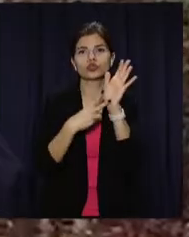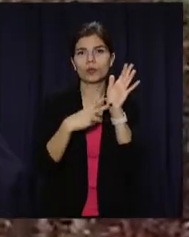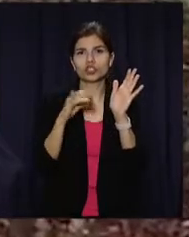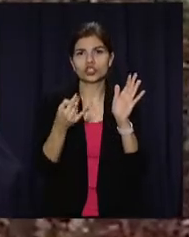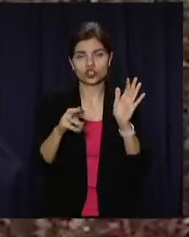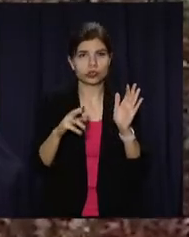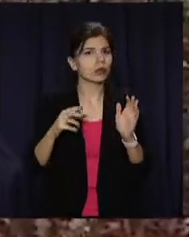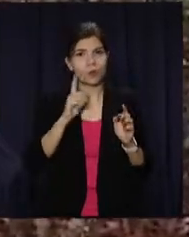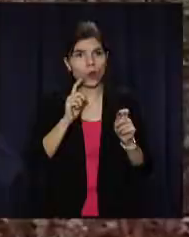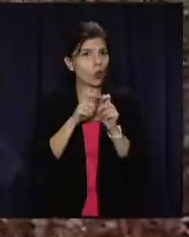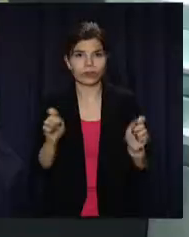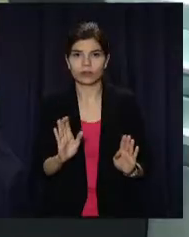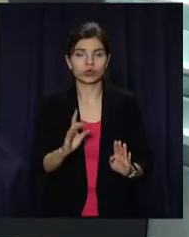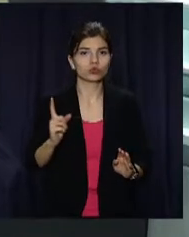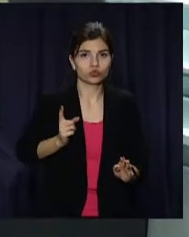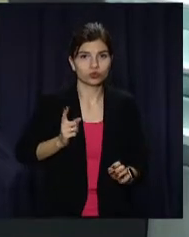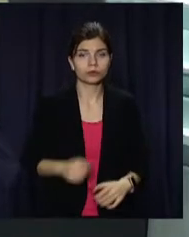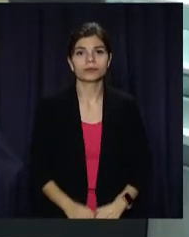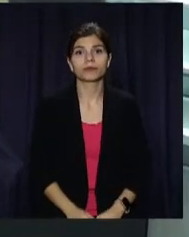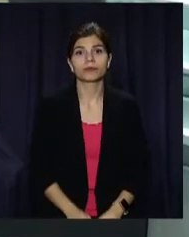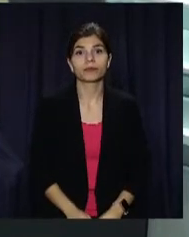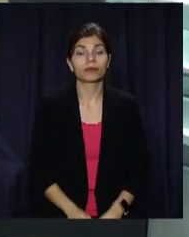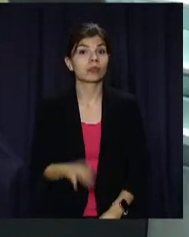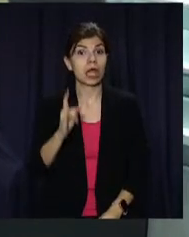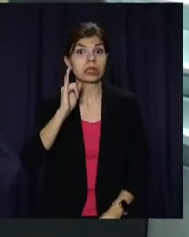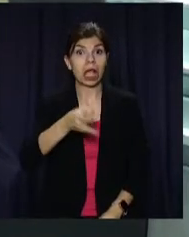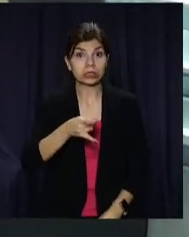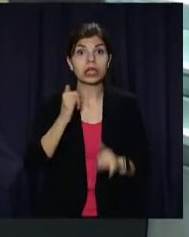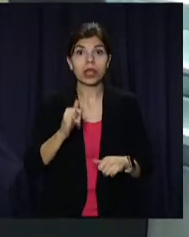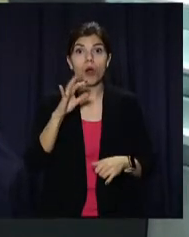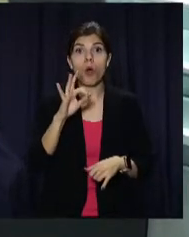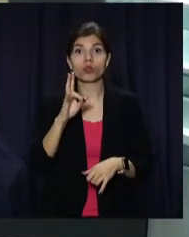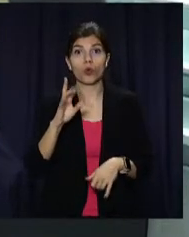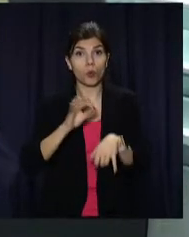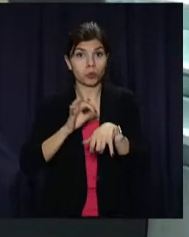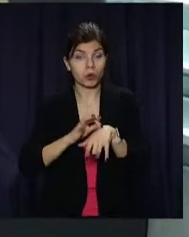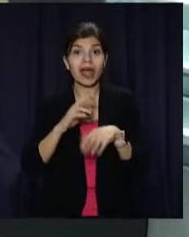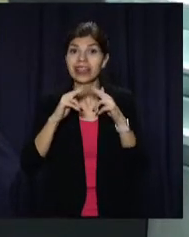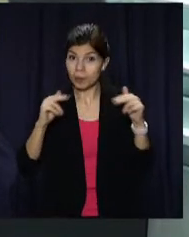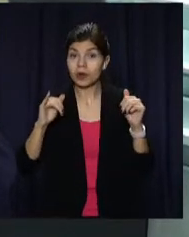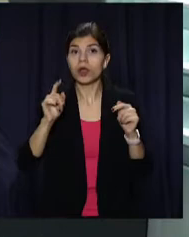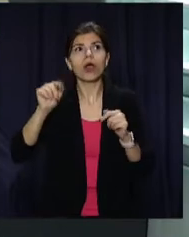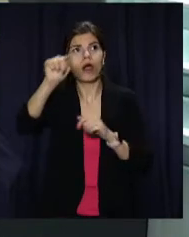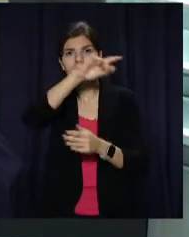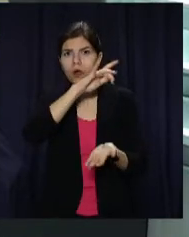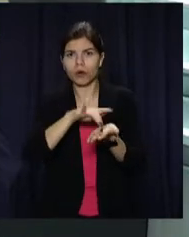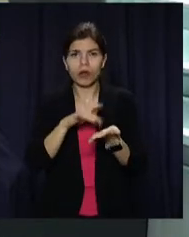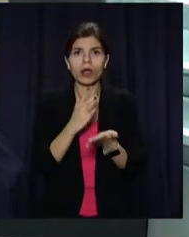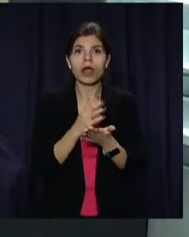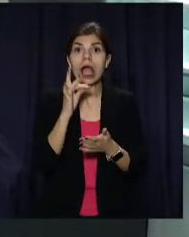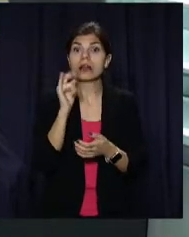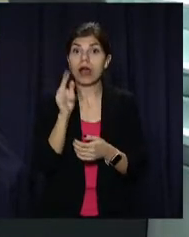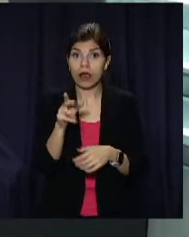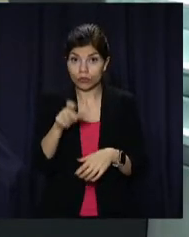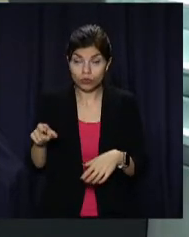2021 року. Таксі для онкохворих. У Дніпрі та ще 18 містах України пацієнти з діагнозом